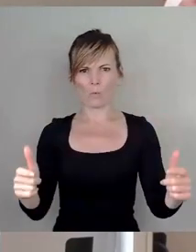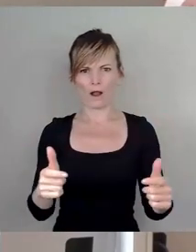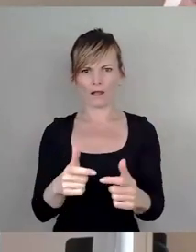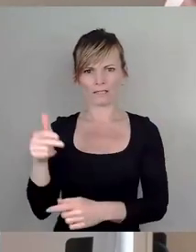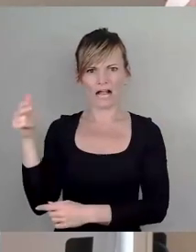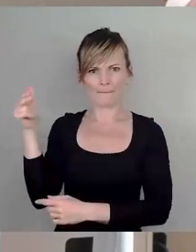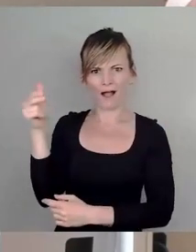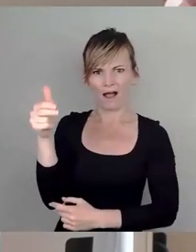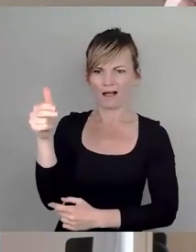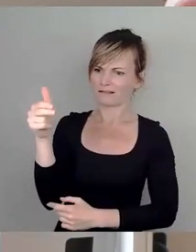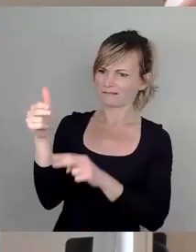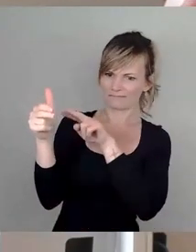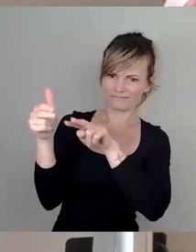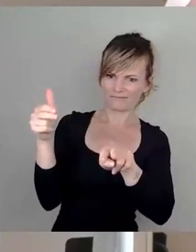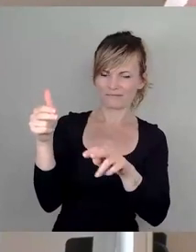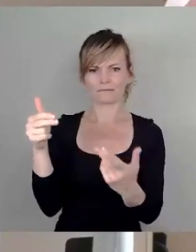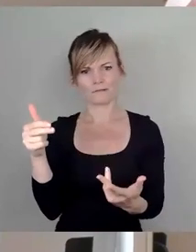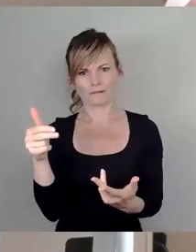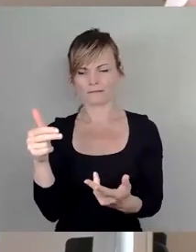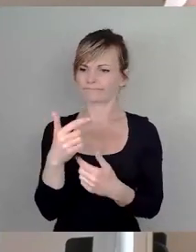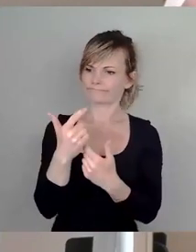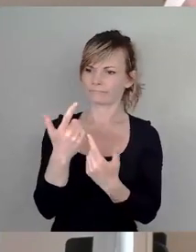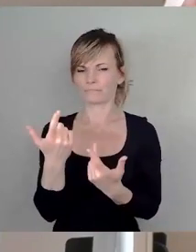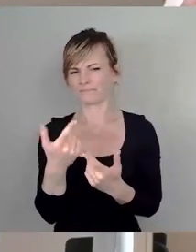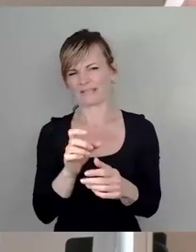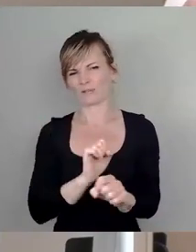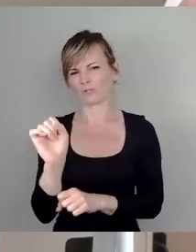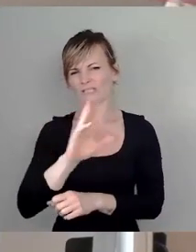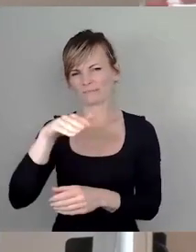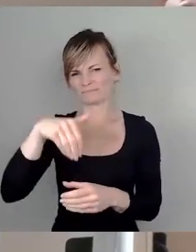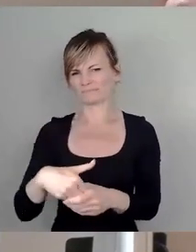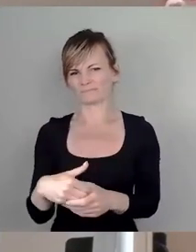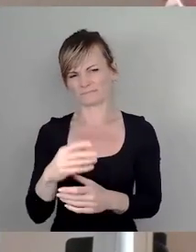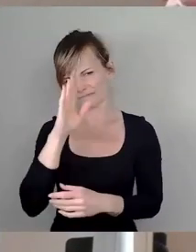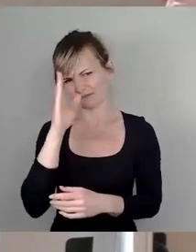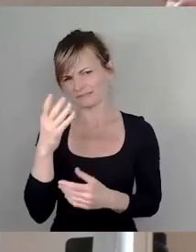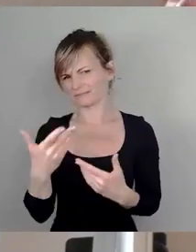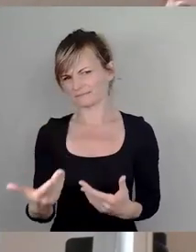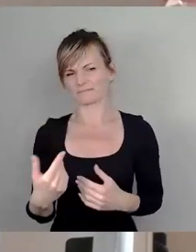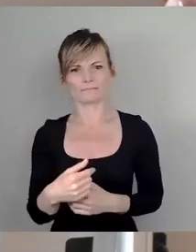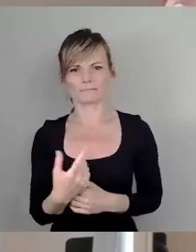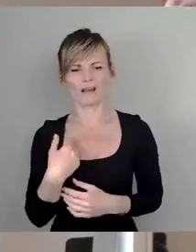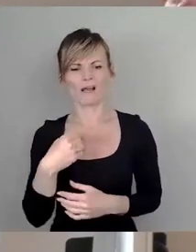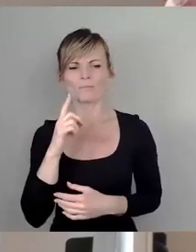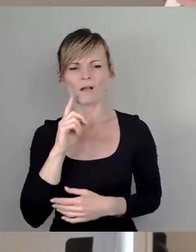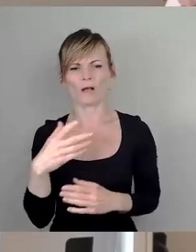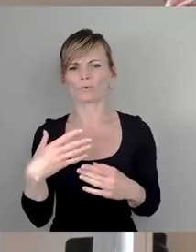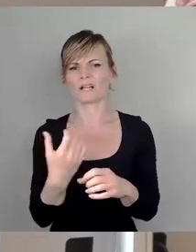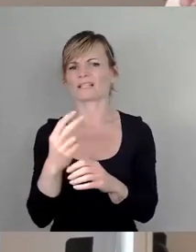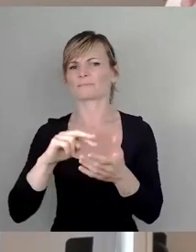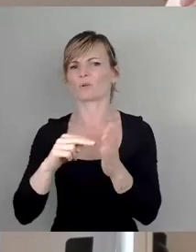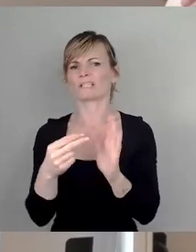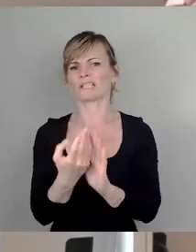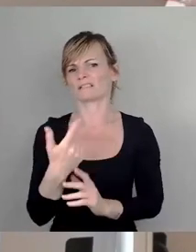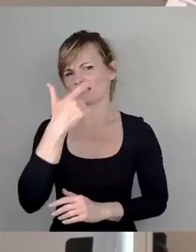Ist es aber trotzdem, glaube ich, kein sinnvoller Beschluss. Ich halte ihn auch ein Stück weit für eine unseriöse Haushaltspolitik, weil das, was im Haushalt für die Graffiti